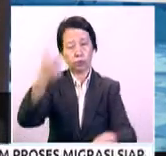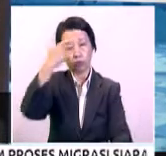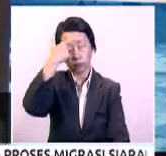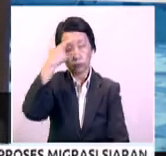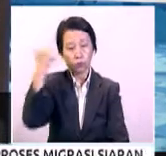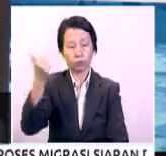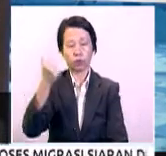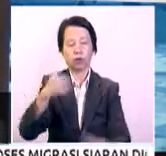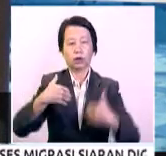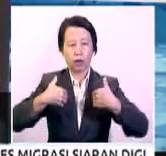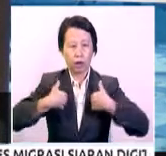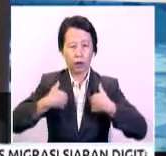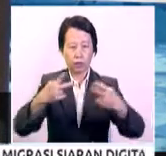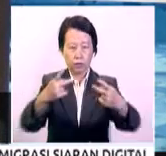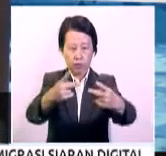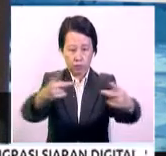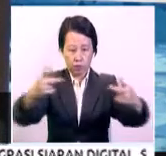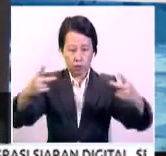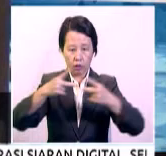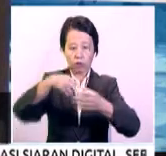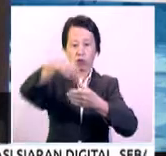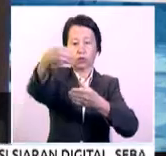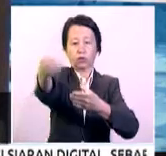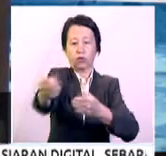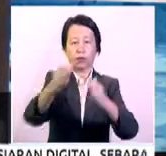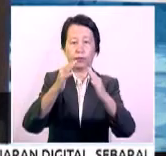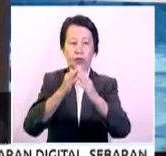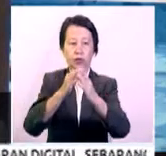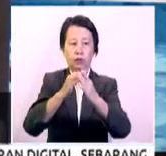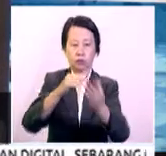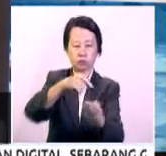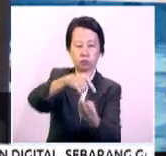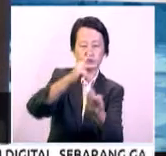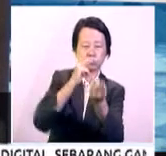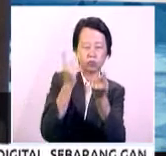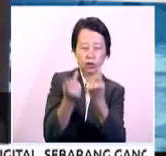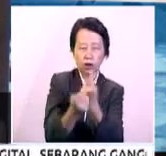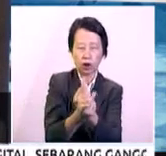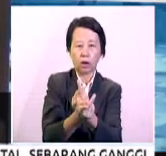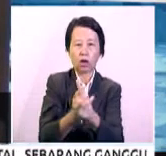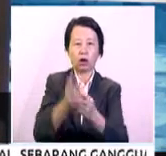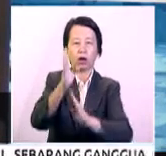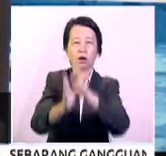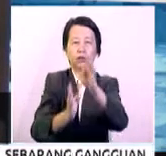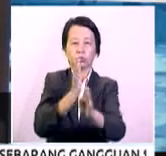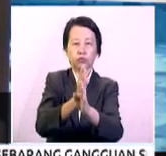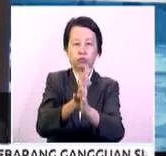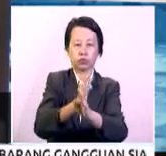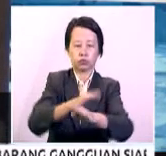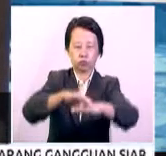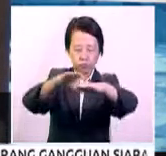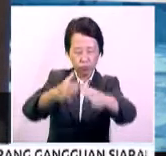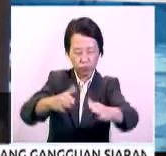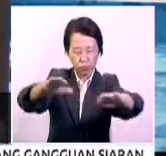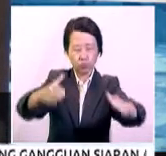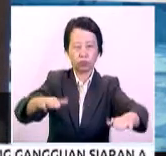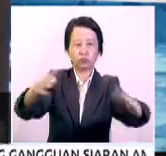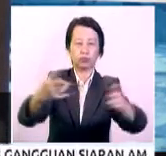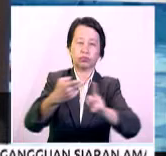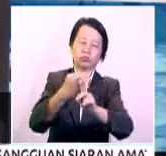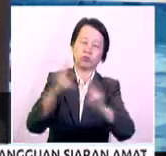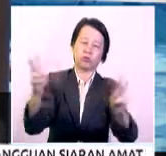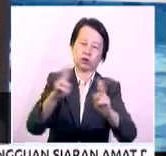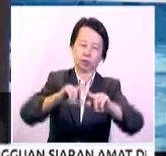terdapatnya kawasan-kawasan luar bandar yang keadaan topografi dan demografinya yang sangat